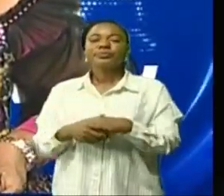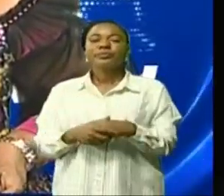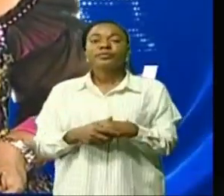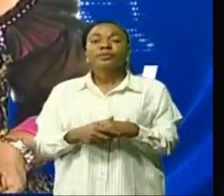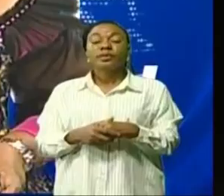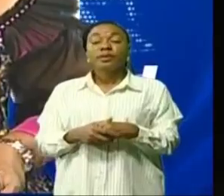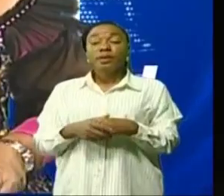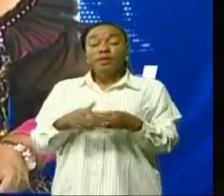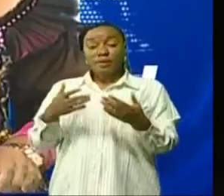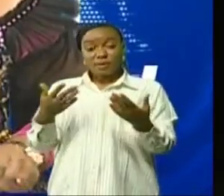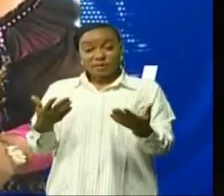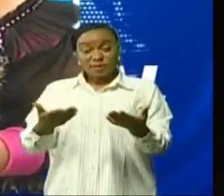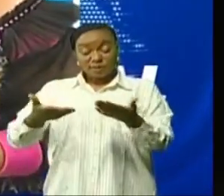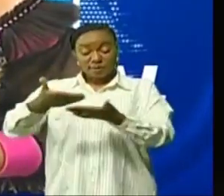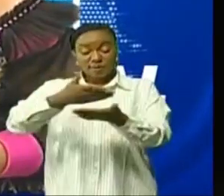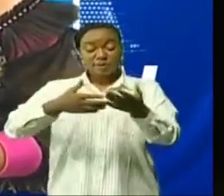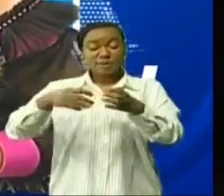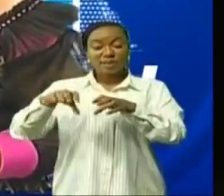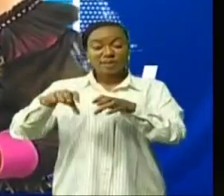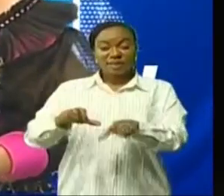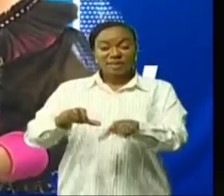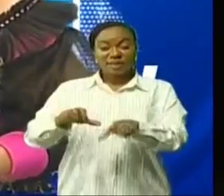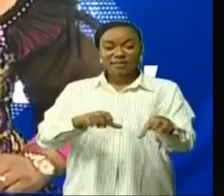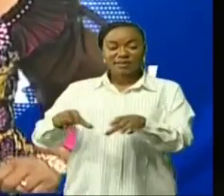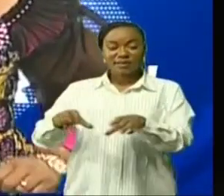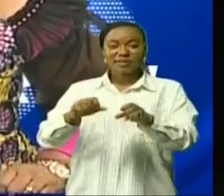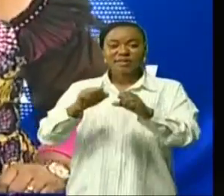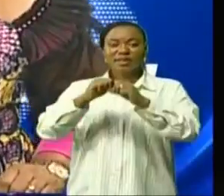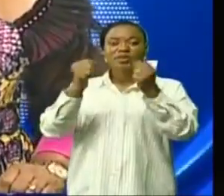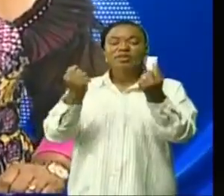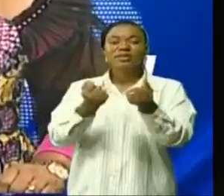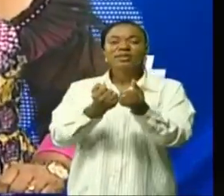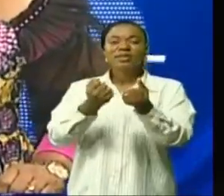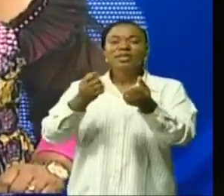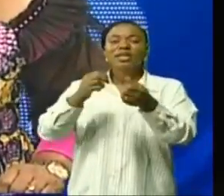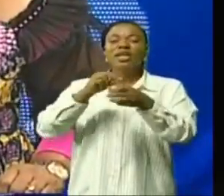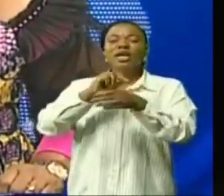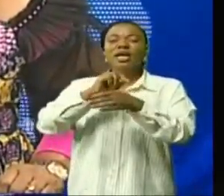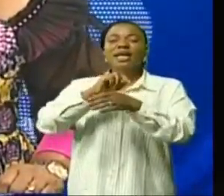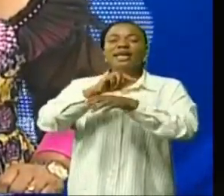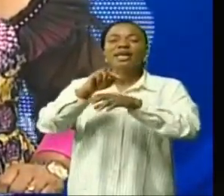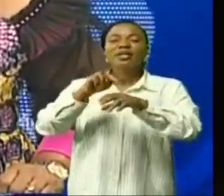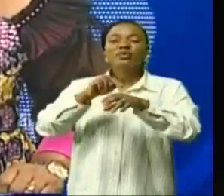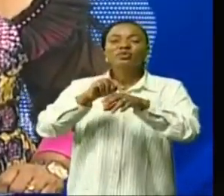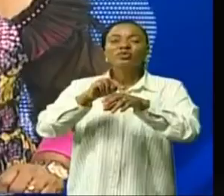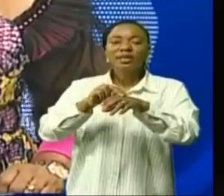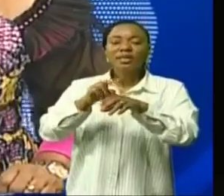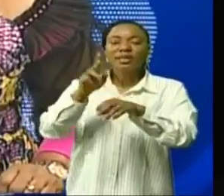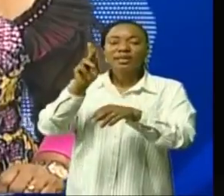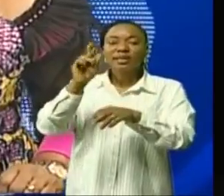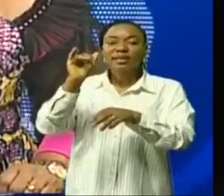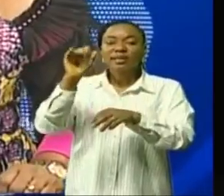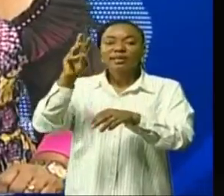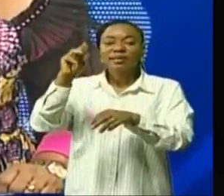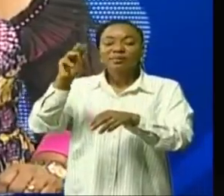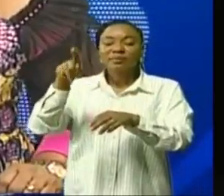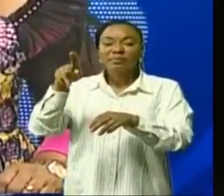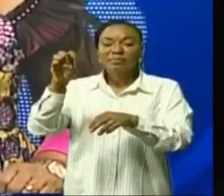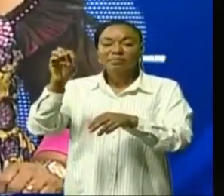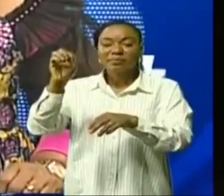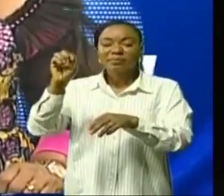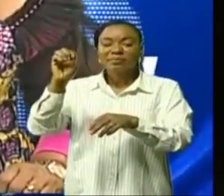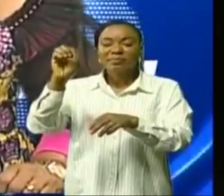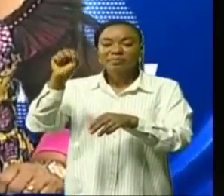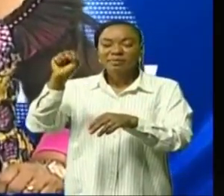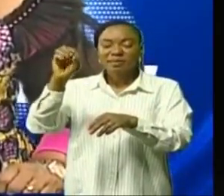Tendons-nous vers la reprise des activités à la cimenterie nationale de Kimpissi ? Eh bien, on a après l'arrêt des travaux, les nouvelles